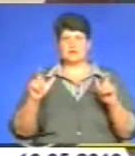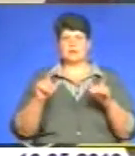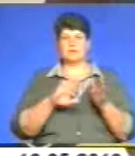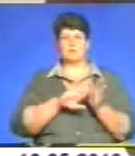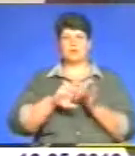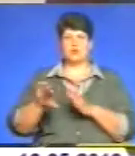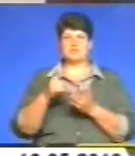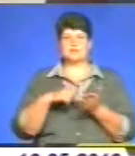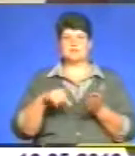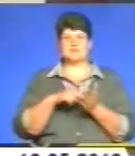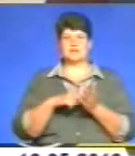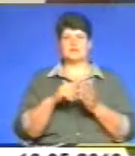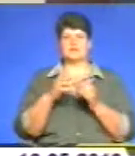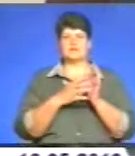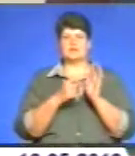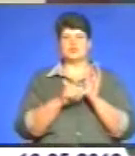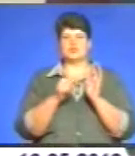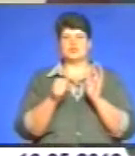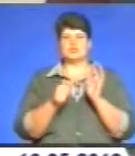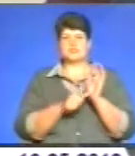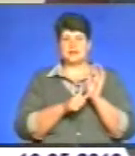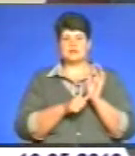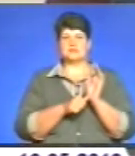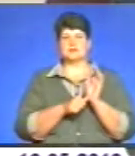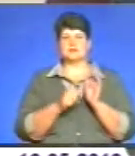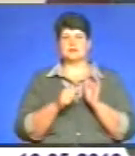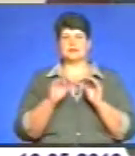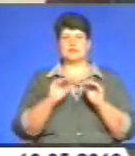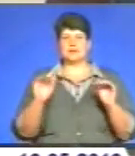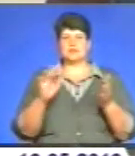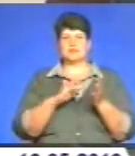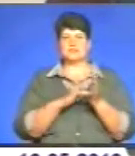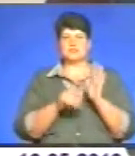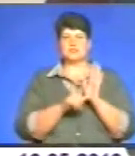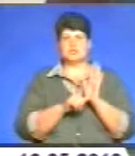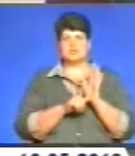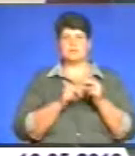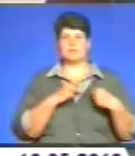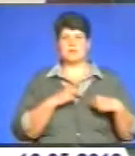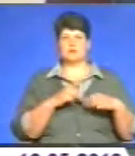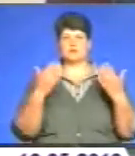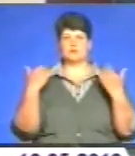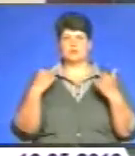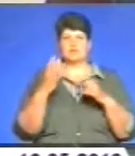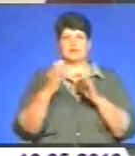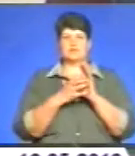716, санаторного типу 80, дитячих центрів 6, праців відпочинку 511,